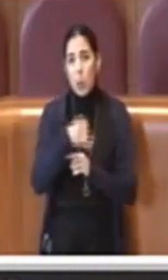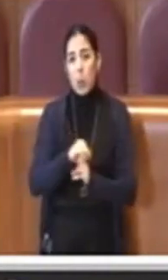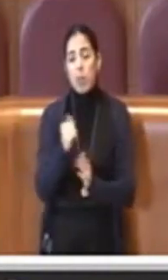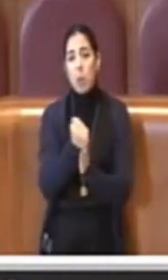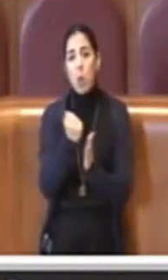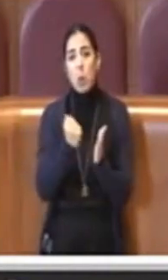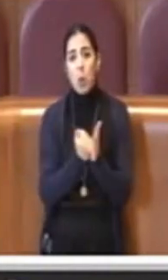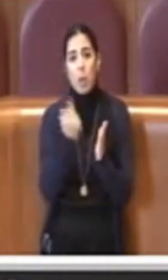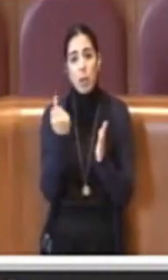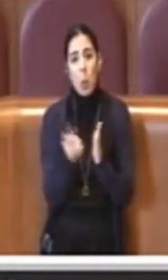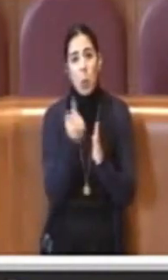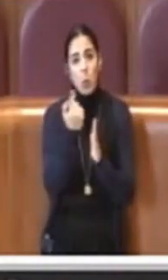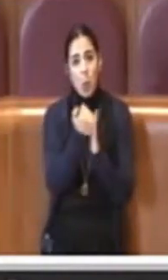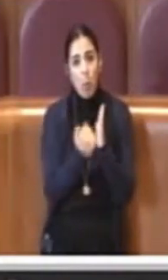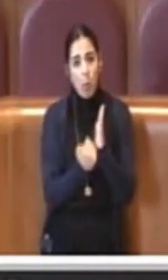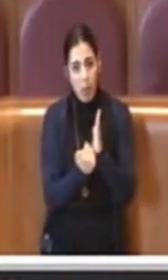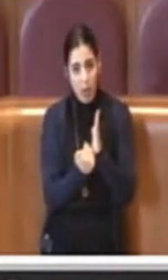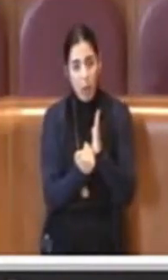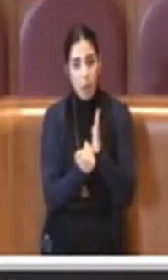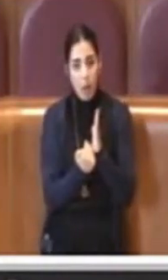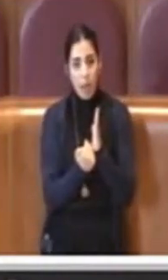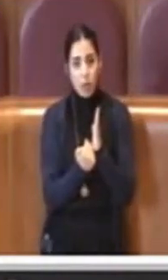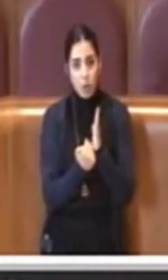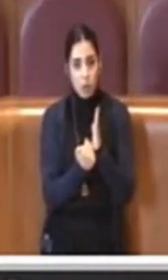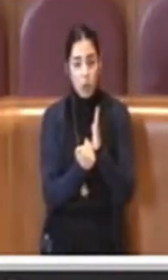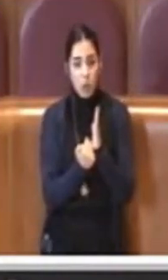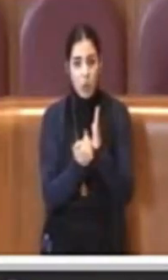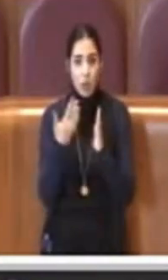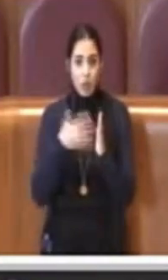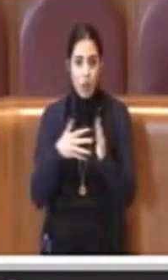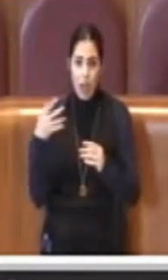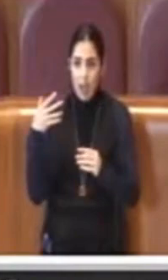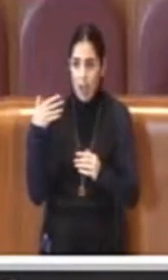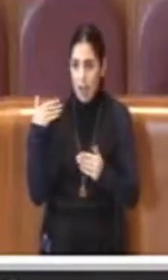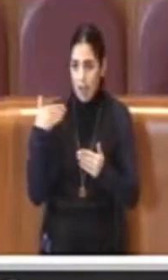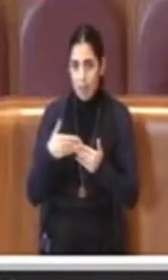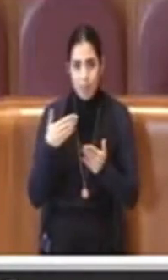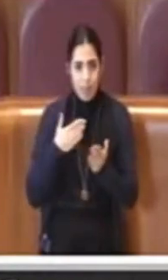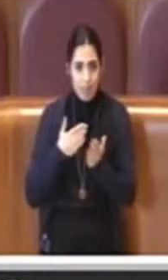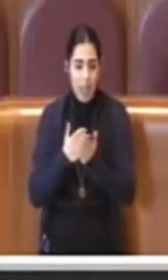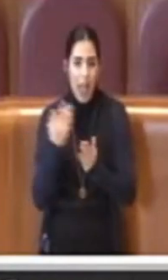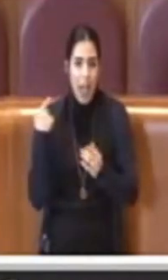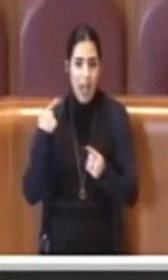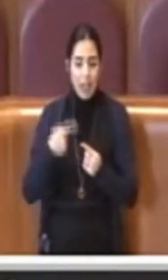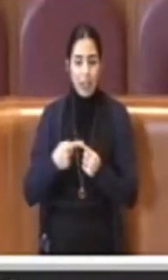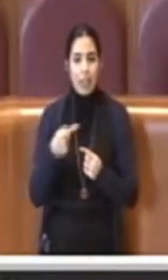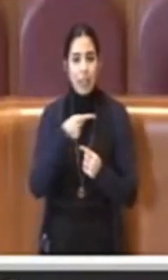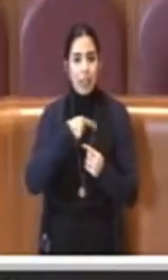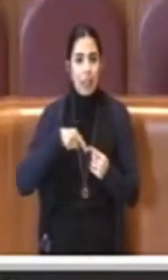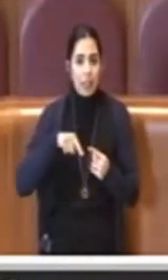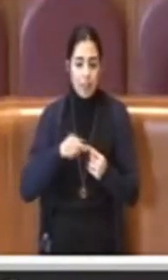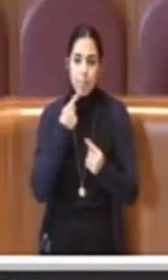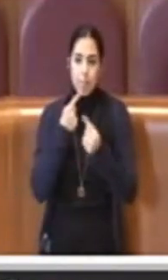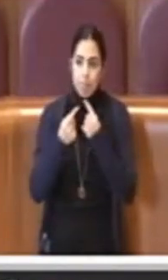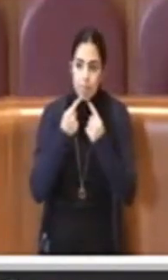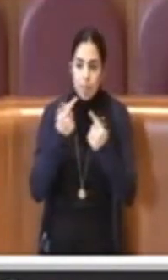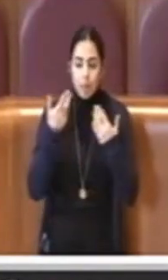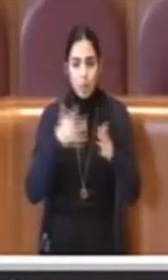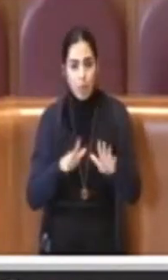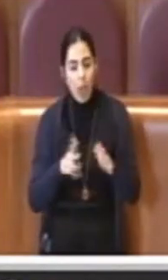unico di programmazione che nel corso di questi anni abbiamo trattato, abbiamo